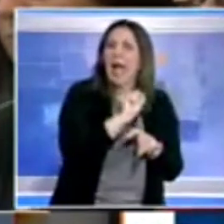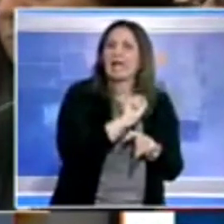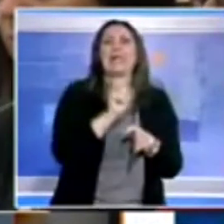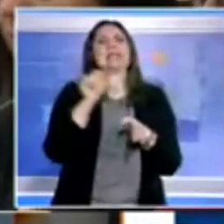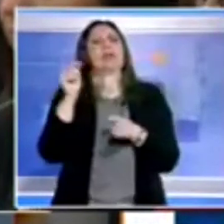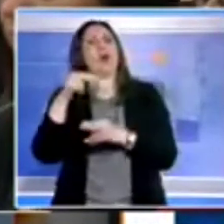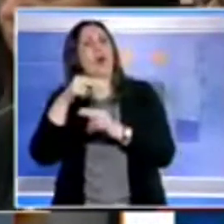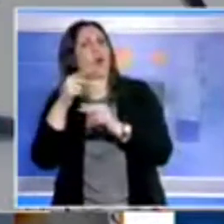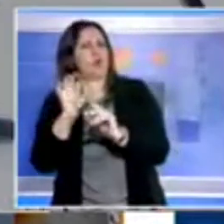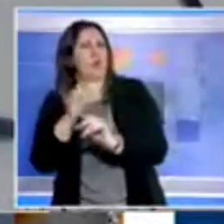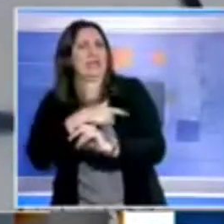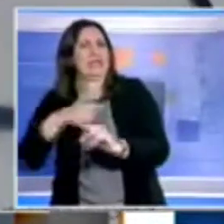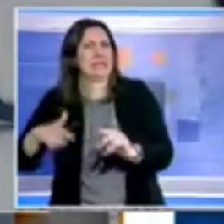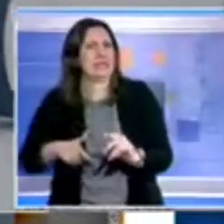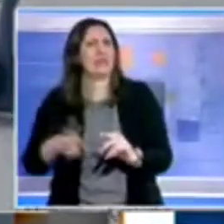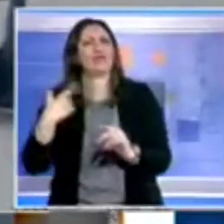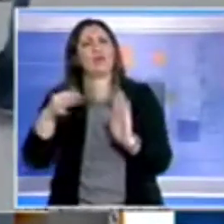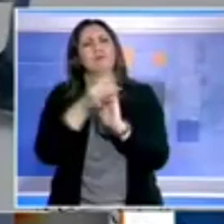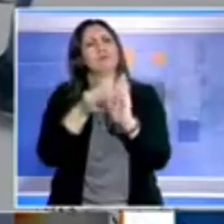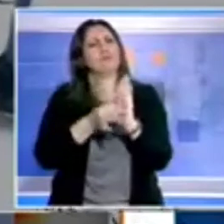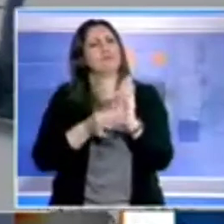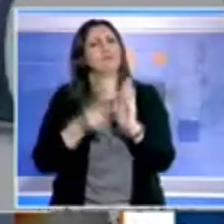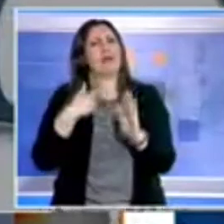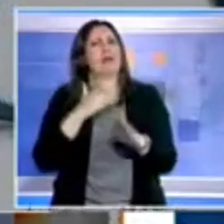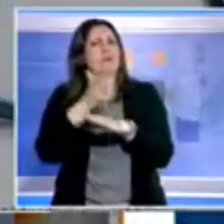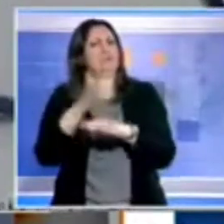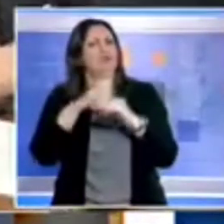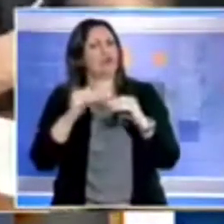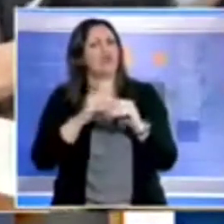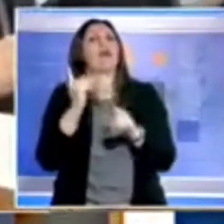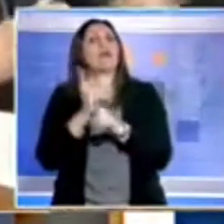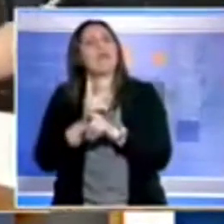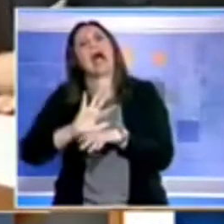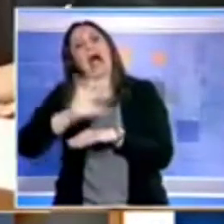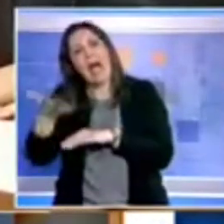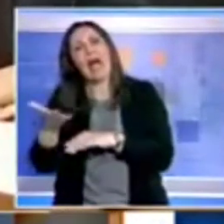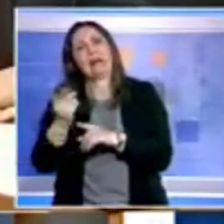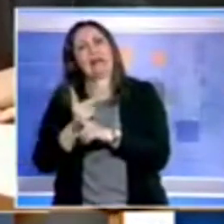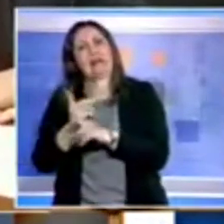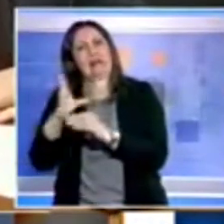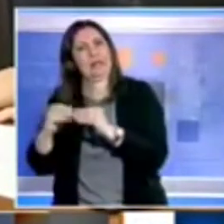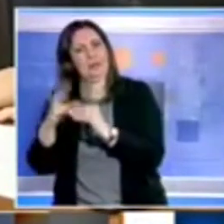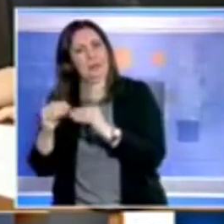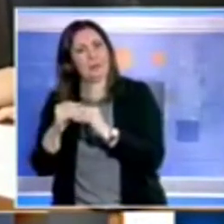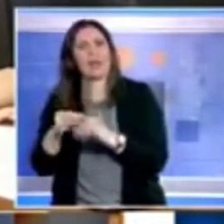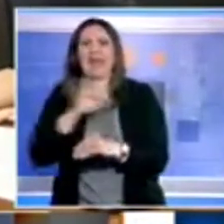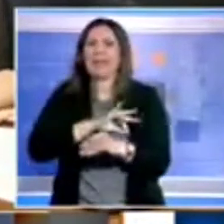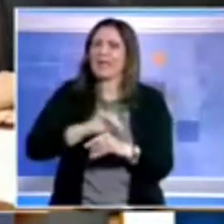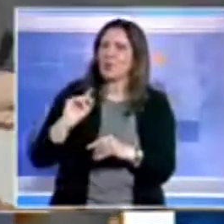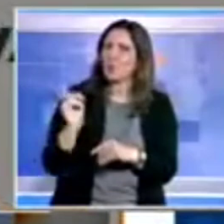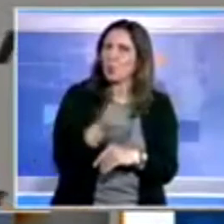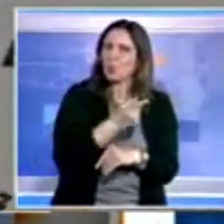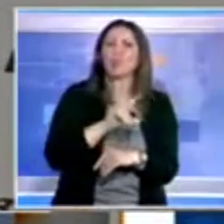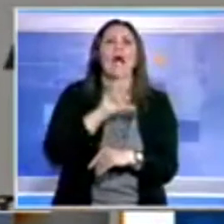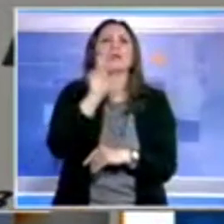fatto il punto sugli interventi già compiuti e sulle attività di manutenzione ancora da effettuare. L'interesse di tutti, ha spiegato il prefetto